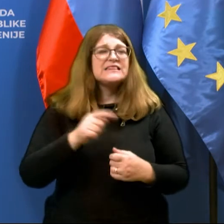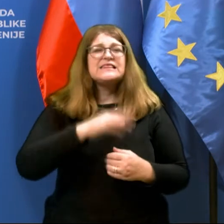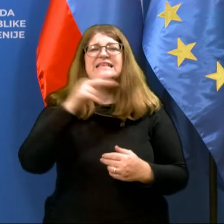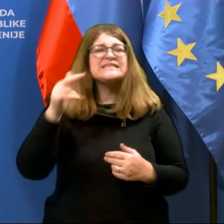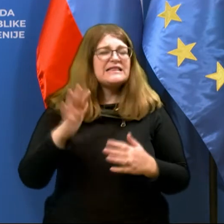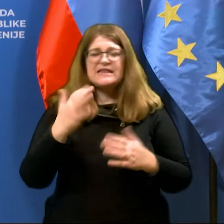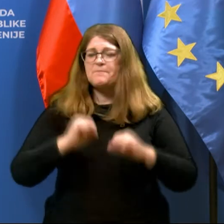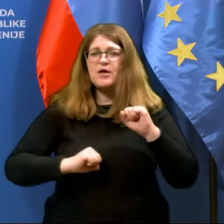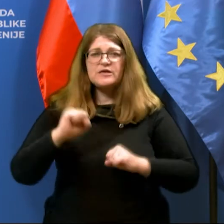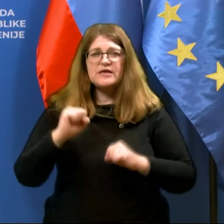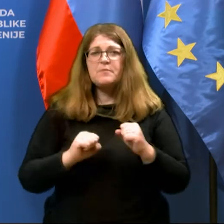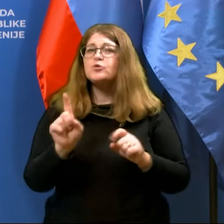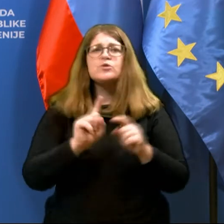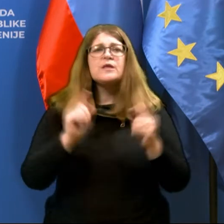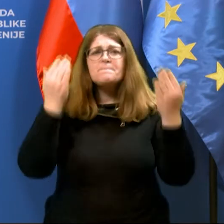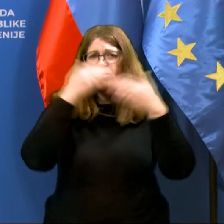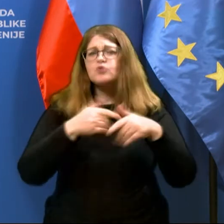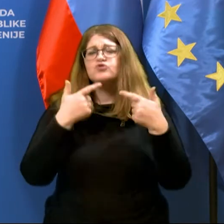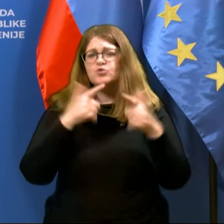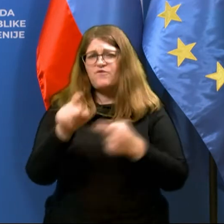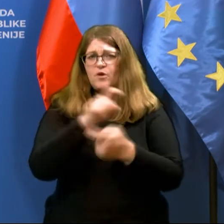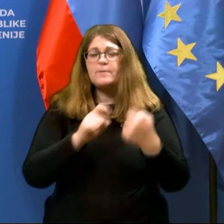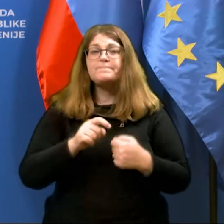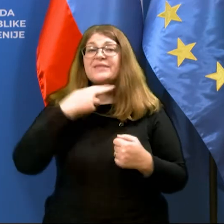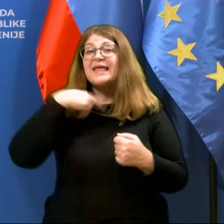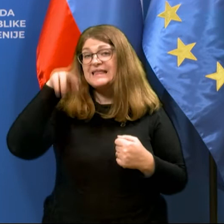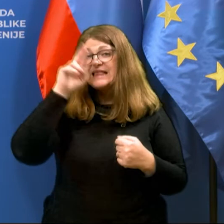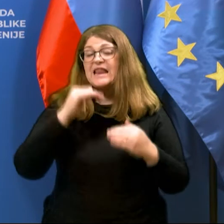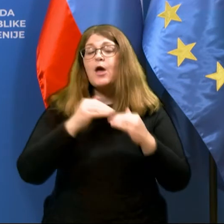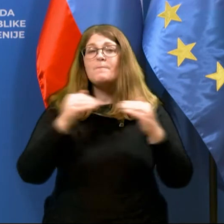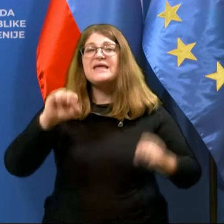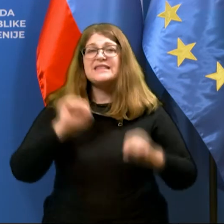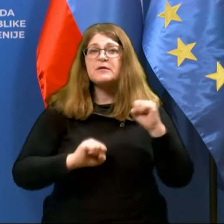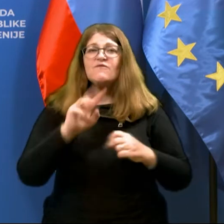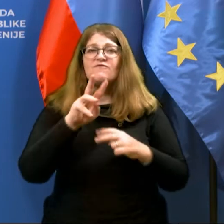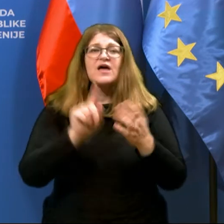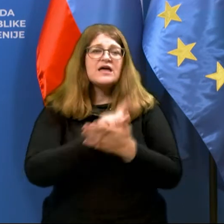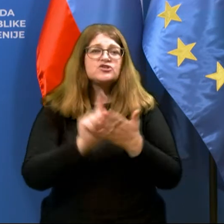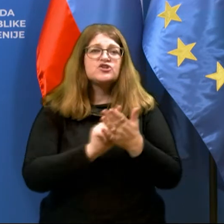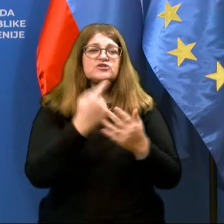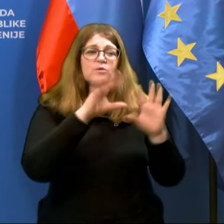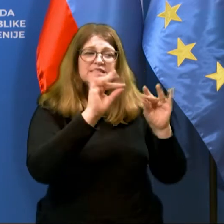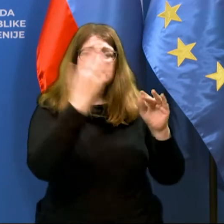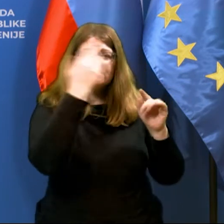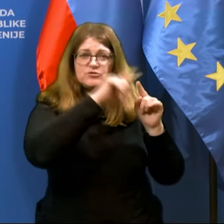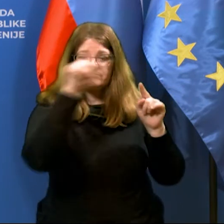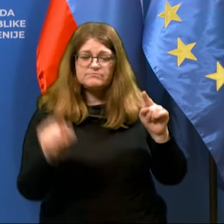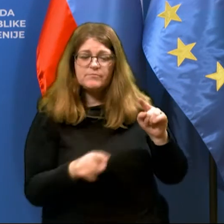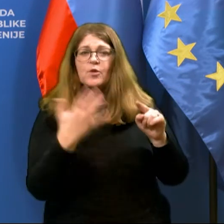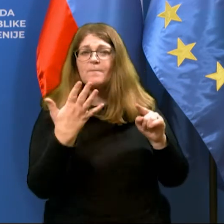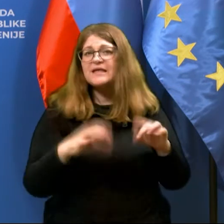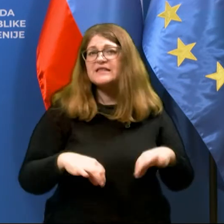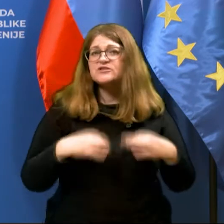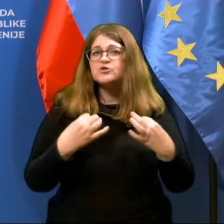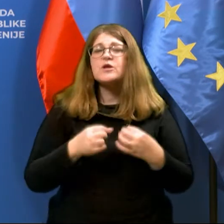nimajo omejitve v nočnem času. Italija velja omejitev gibanja v času od 22. ure do 5. ure zjutraj,